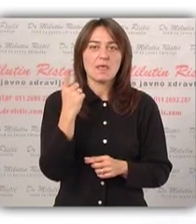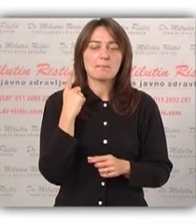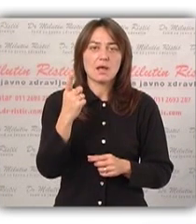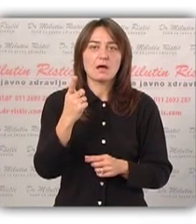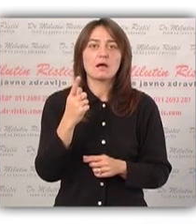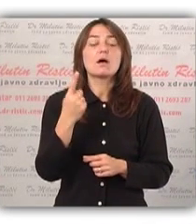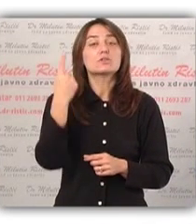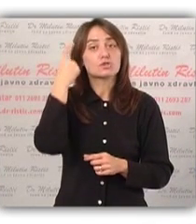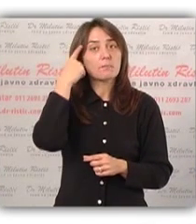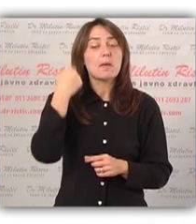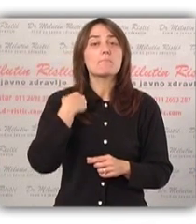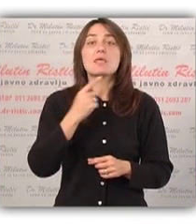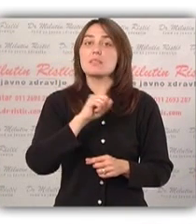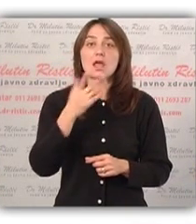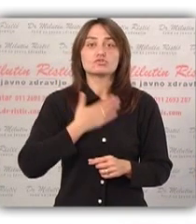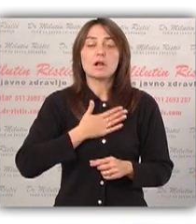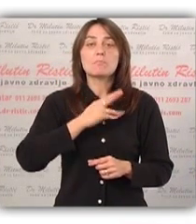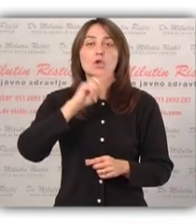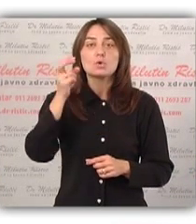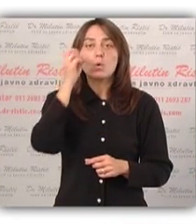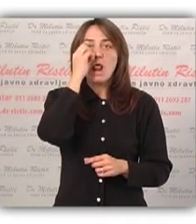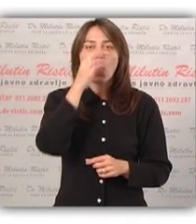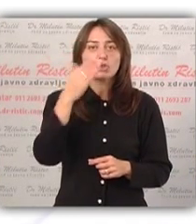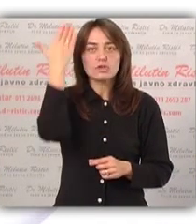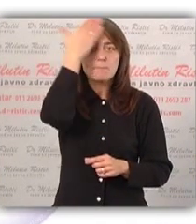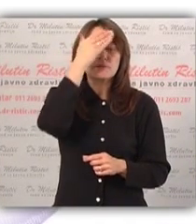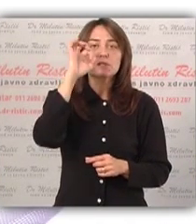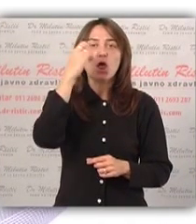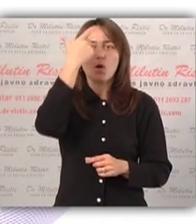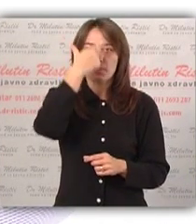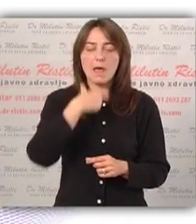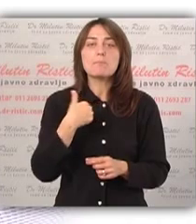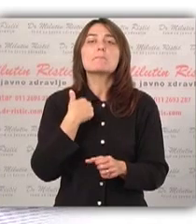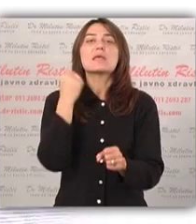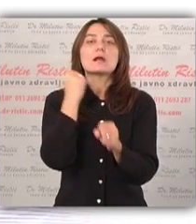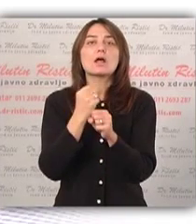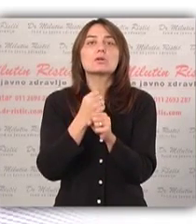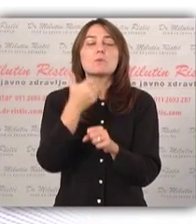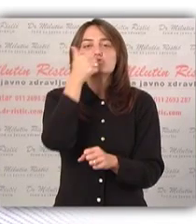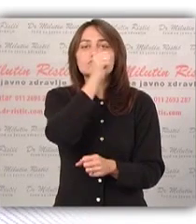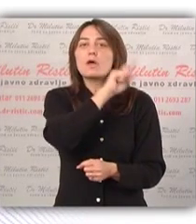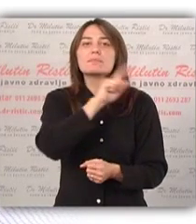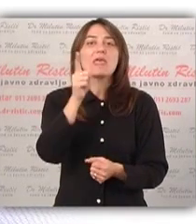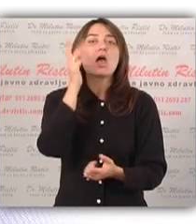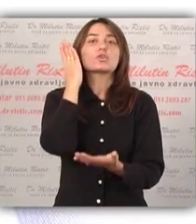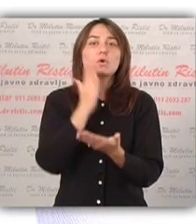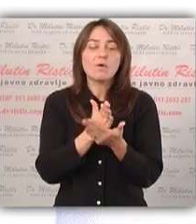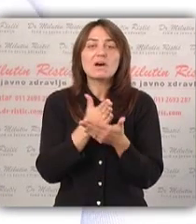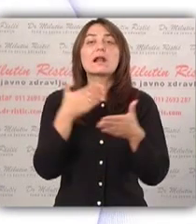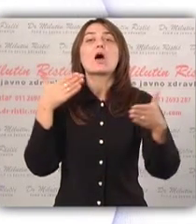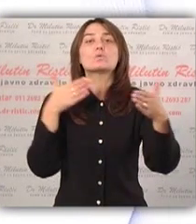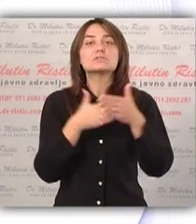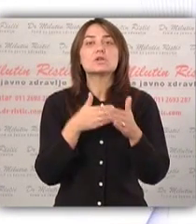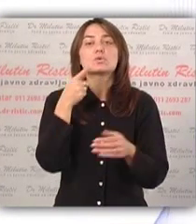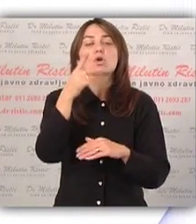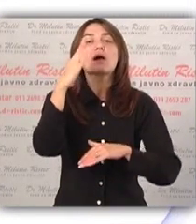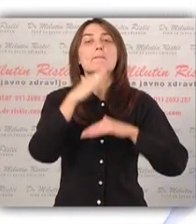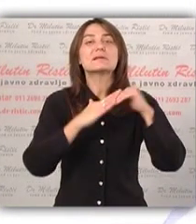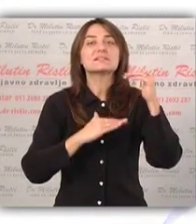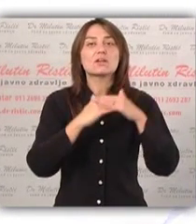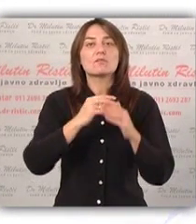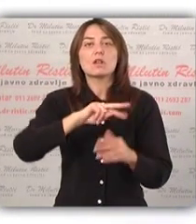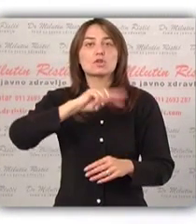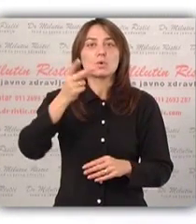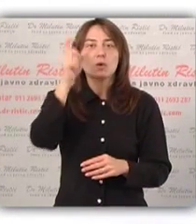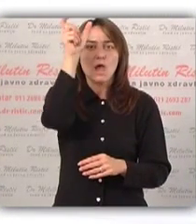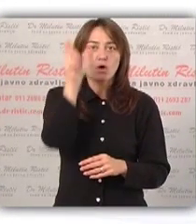sa nama. A s obzirom da mi ne želimo da drugi misle loše o nama, onda činimo ono što nam ne odgovara, sve u cilju toga da